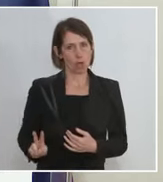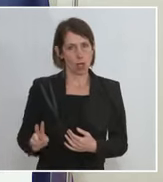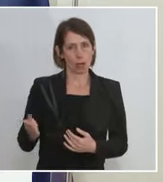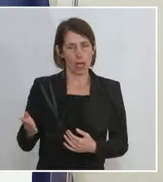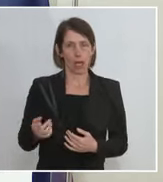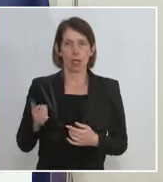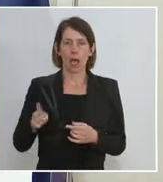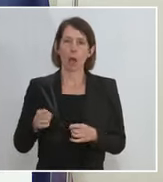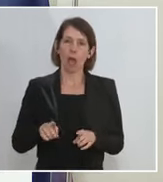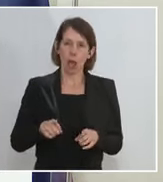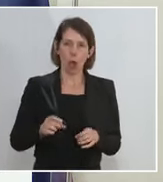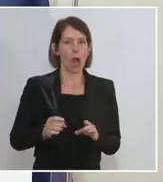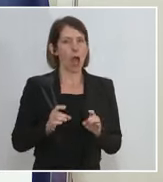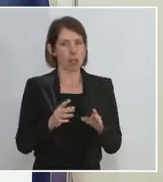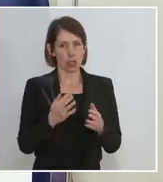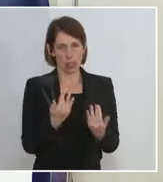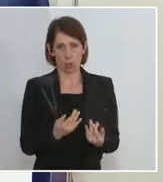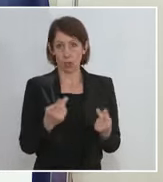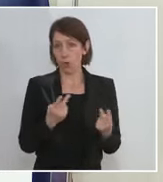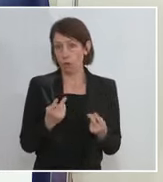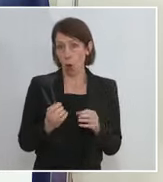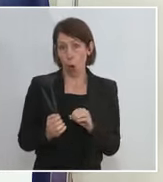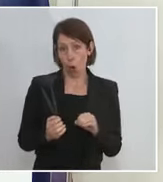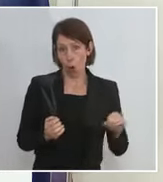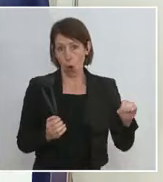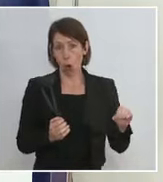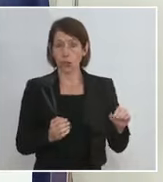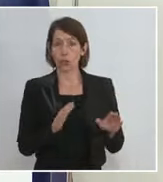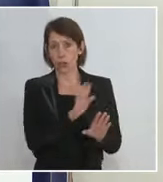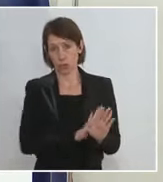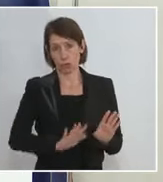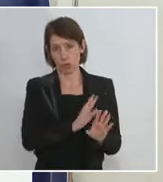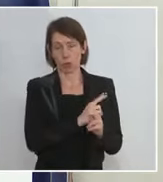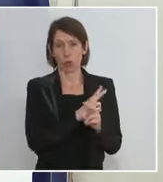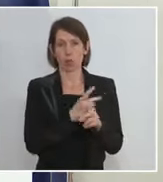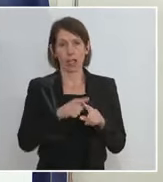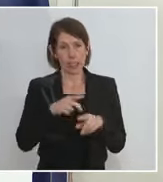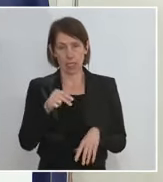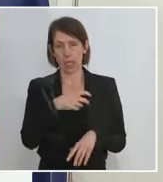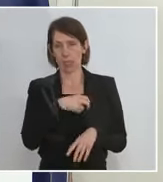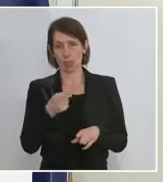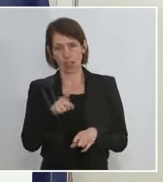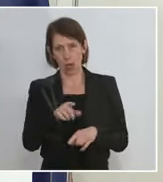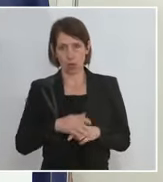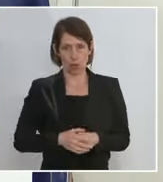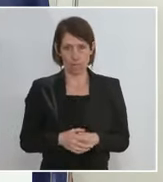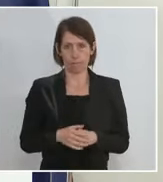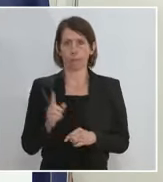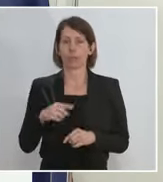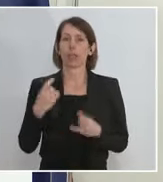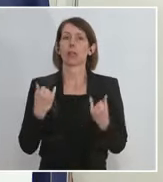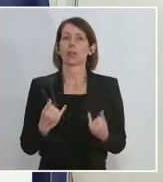steigenden Ansteckungszahlen in Ostösterreich, aber zum Beispiel auch in Salzburg. Wir werden, wie